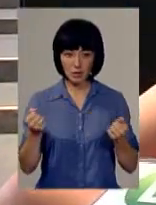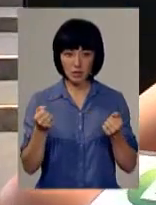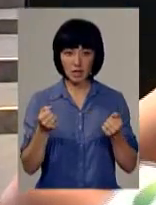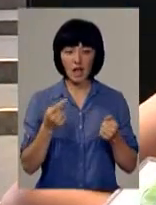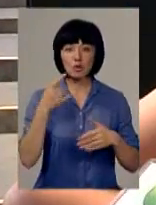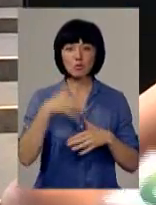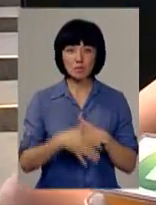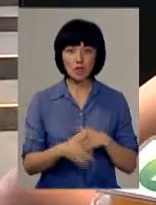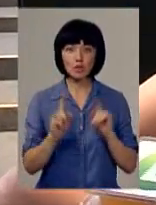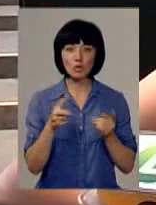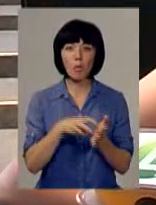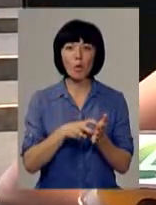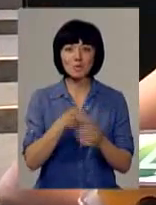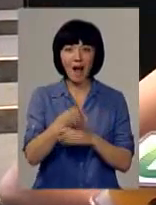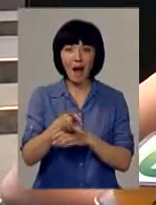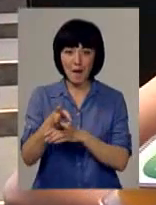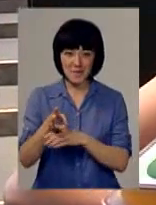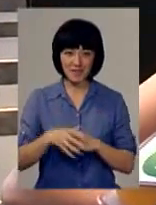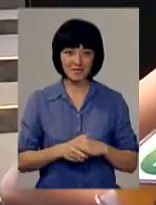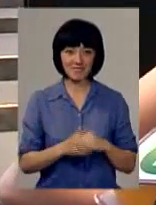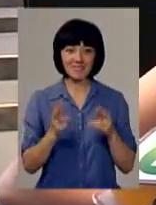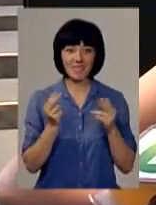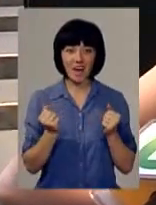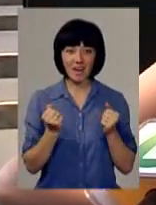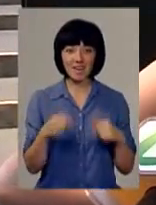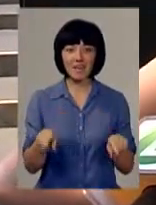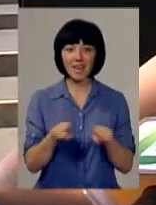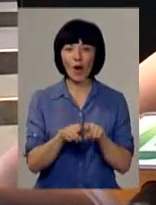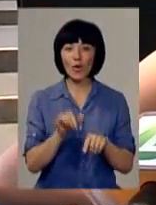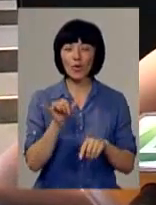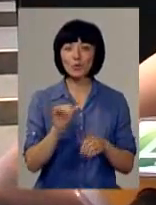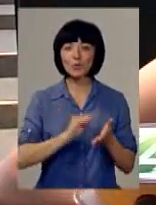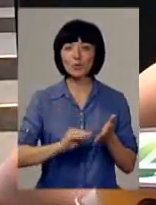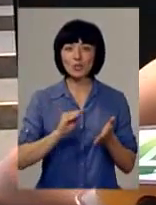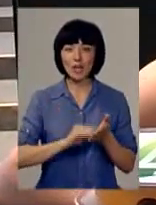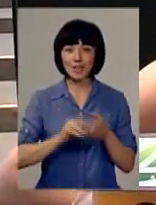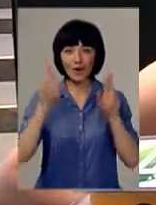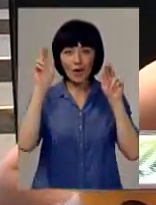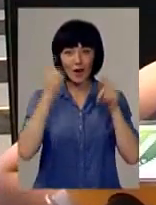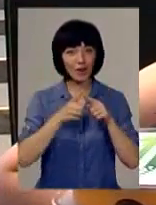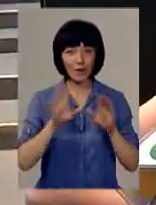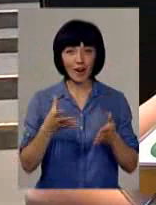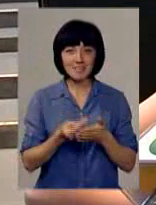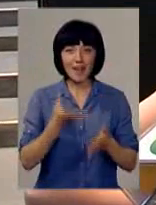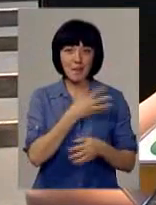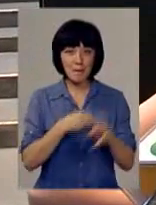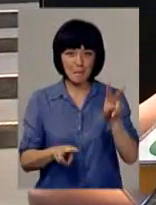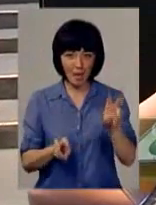зрозуміла, що я дуже боюся камери. Може, як у сюжеті «Кролики» – це не тільки це аниме.